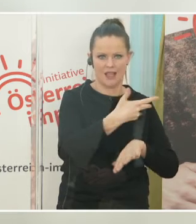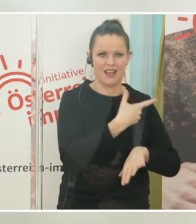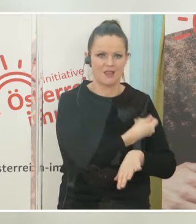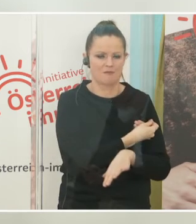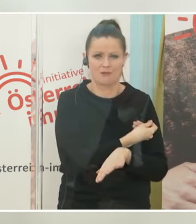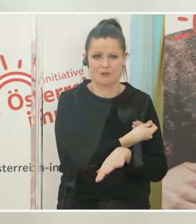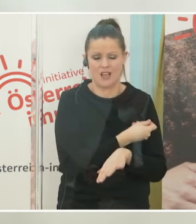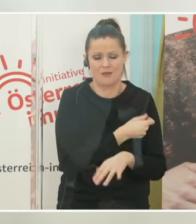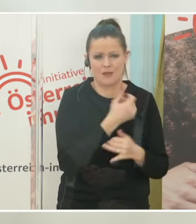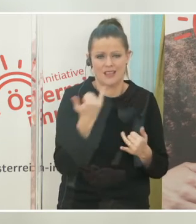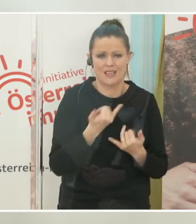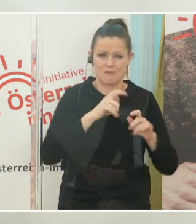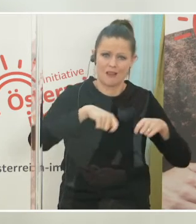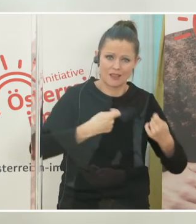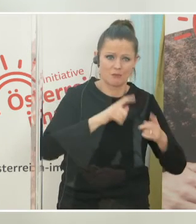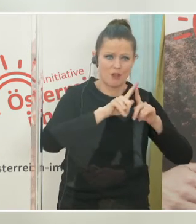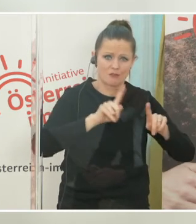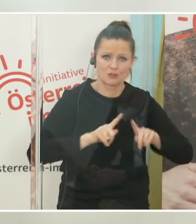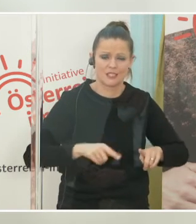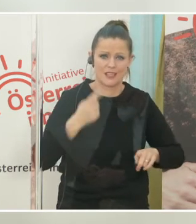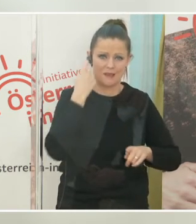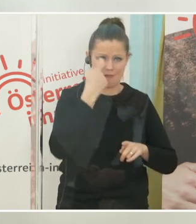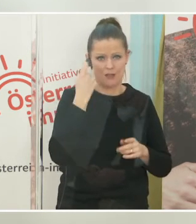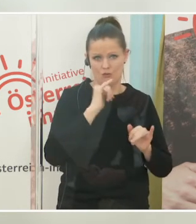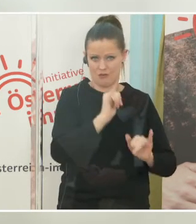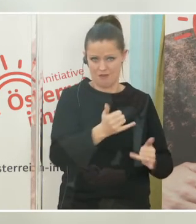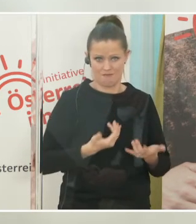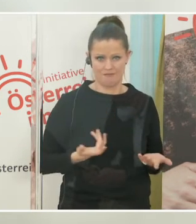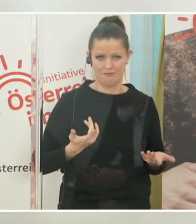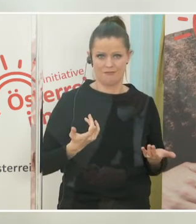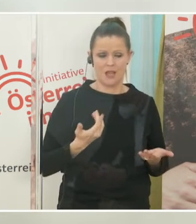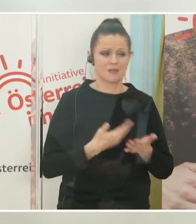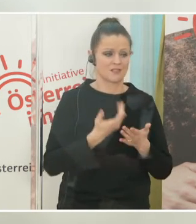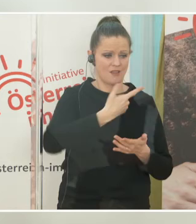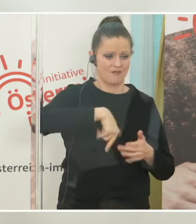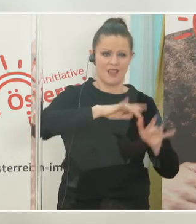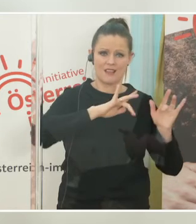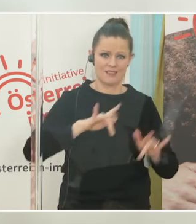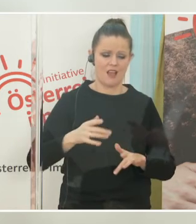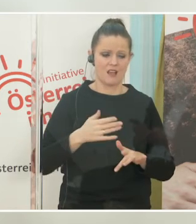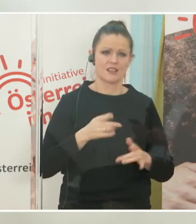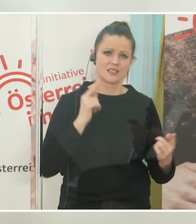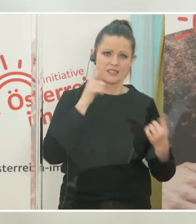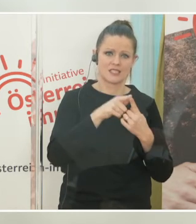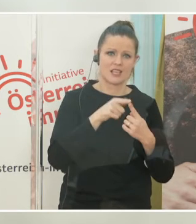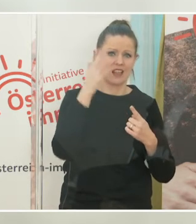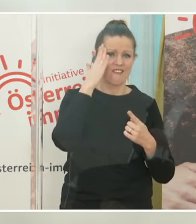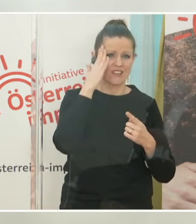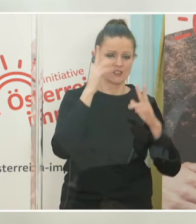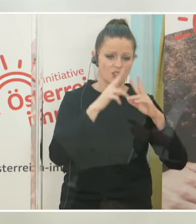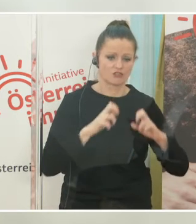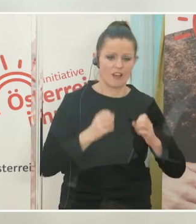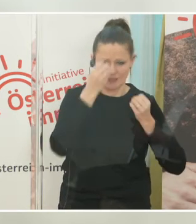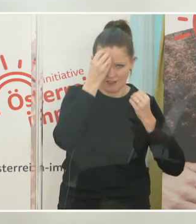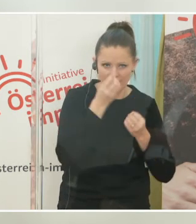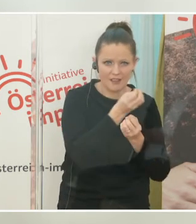Dafür sind wir ja auch da. Wir wollen möglichst wissenschaftlich Informationen liefern, um auch